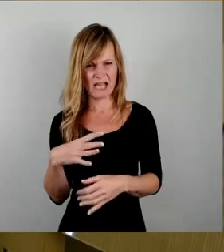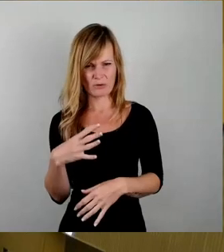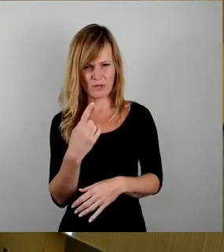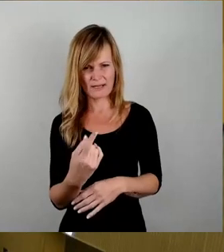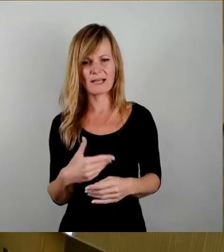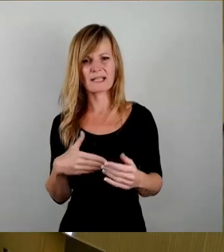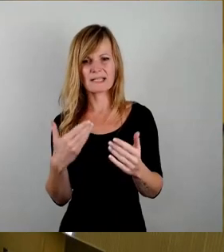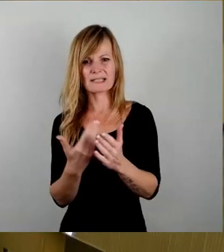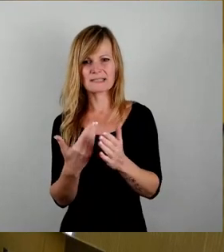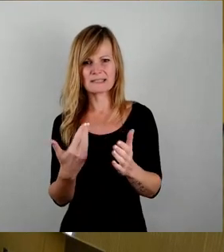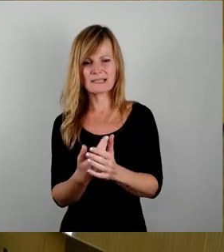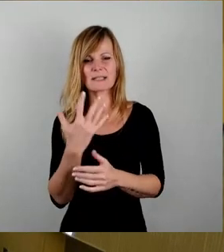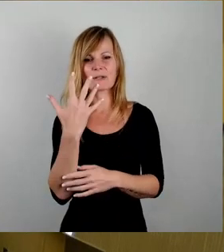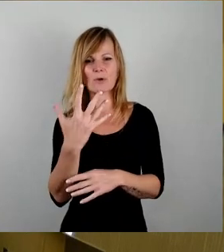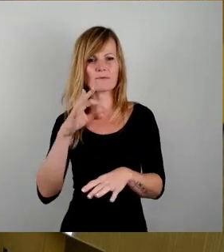Erdball schenken. Danke.